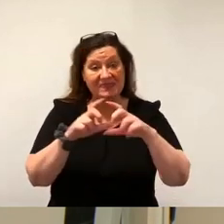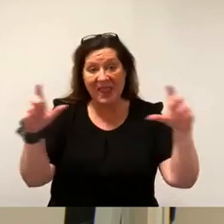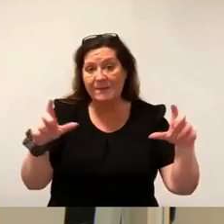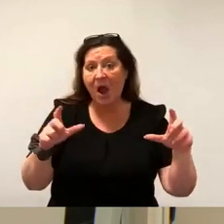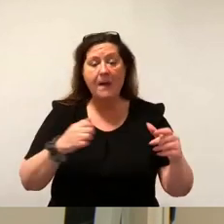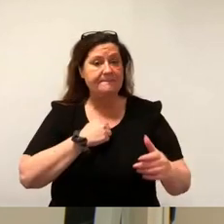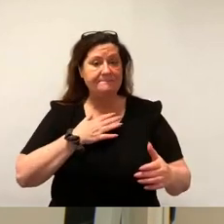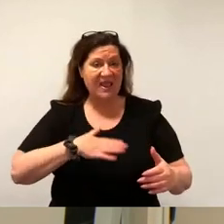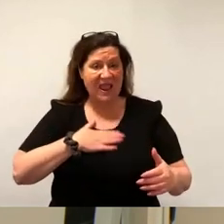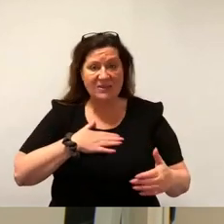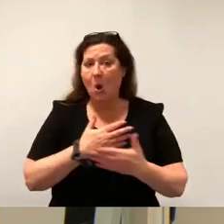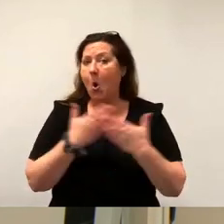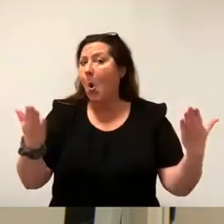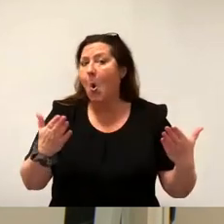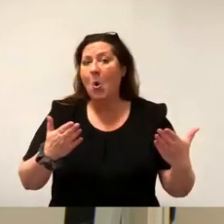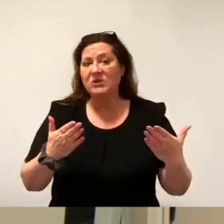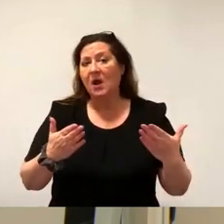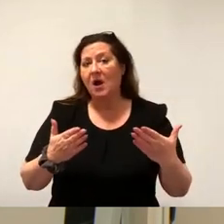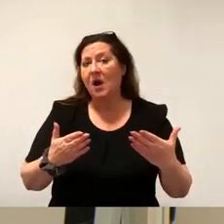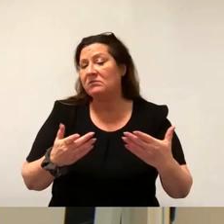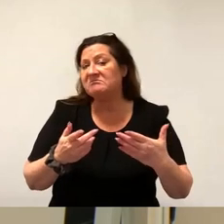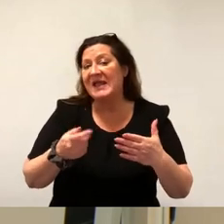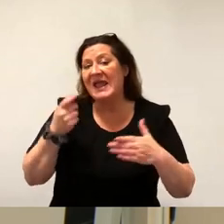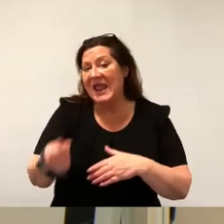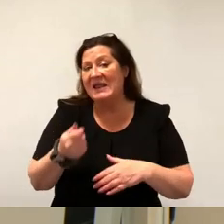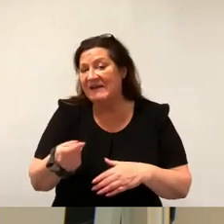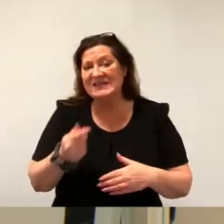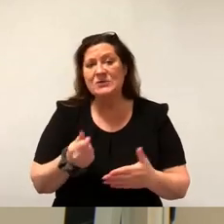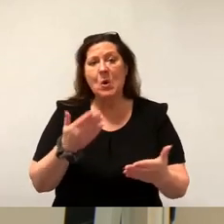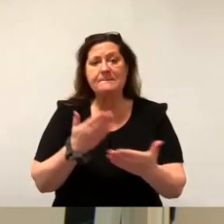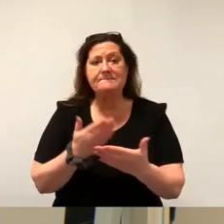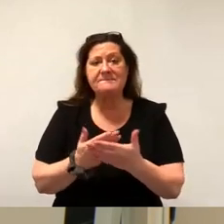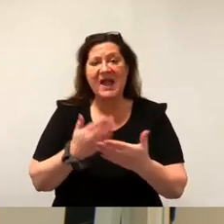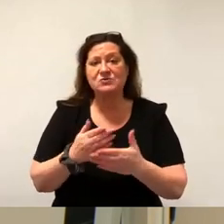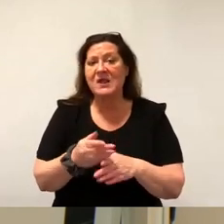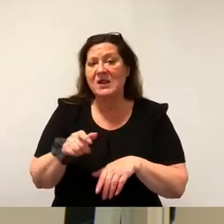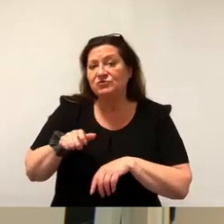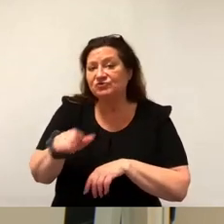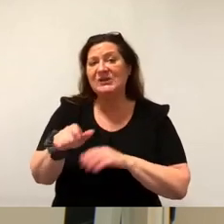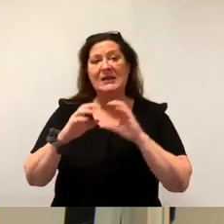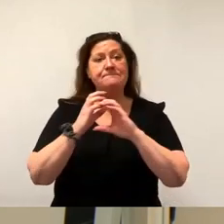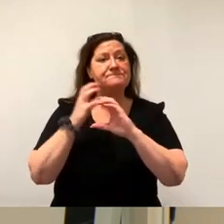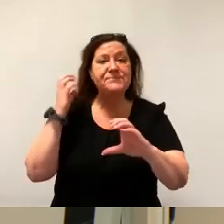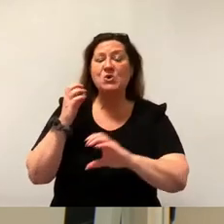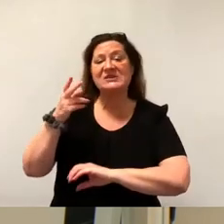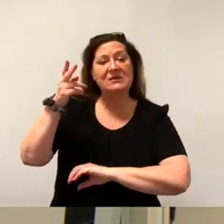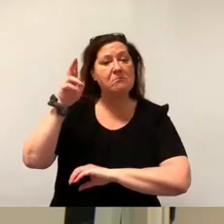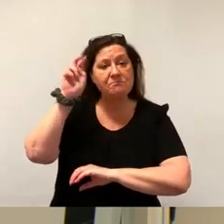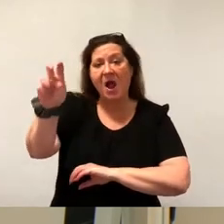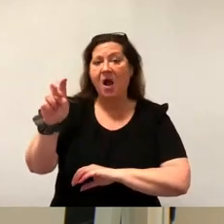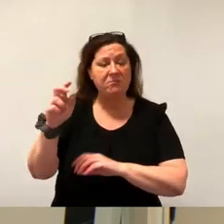und oder es droht, dass Investitionen zum Beispiel in Schiene, Bus, Bahn nicht getätigt werden können.